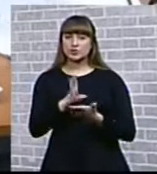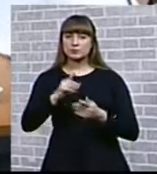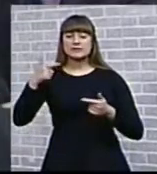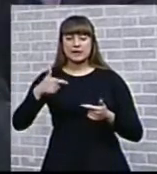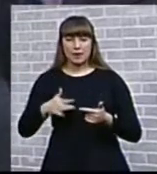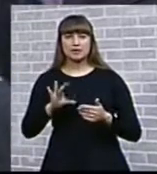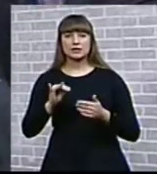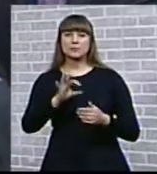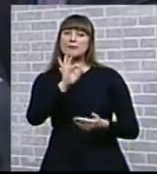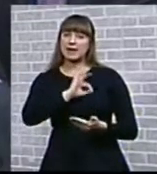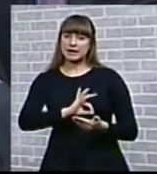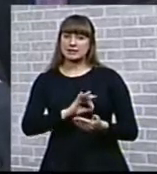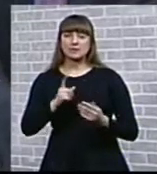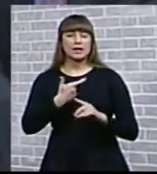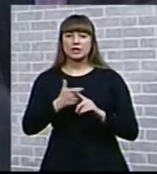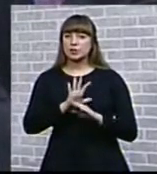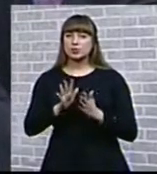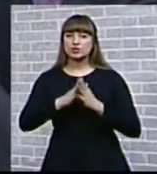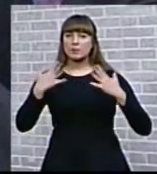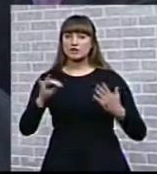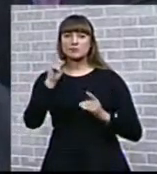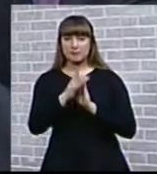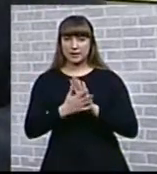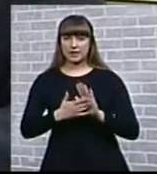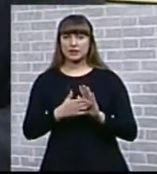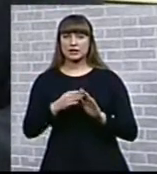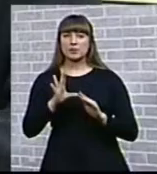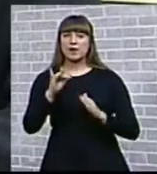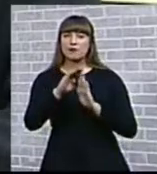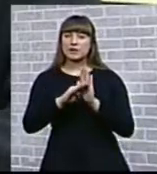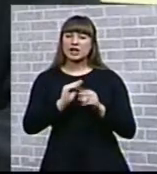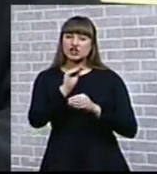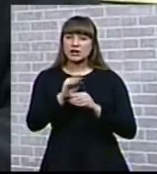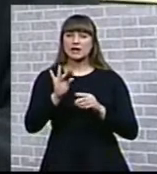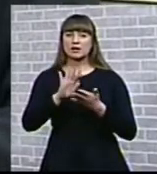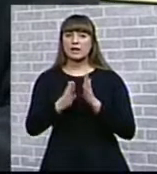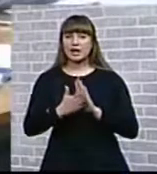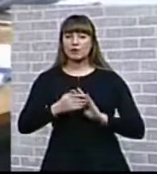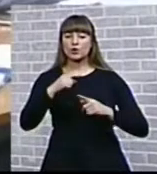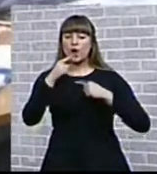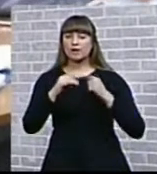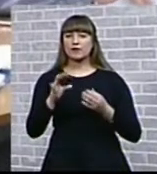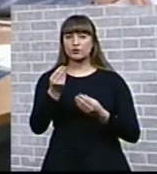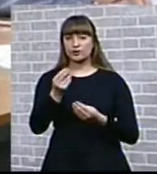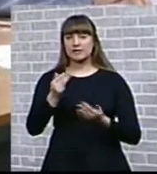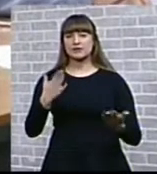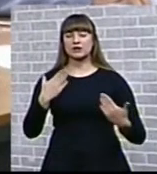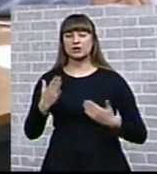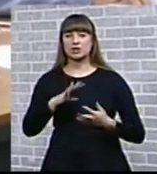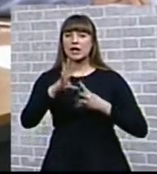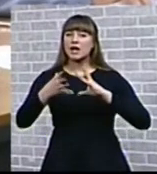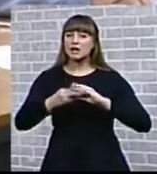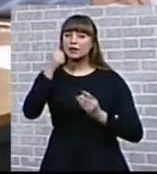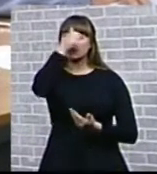практически полезным, не слишком объемным и понятным. В приложениях к договору оговаривают финансовые отношения. Подводя годовые